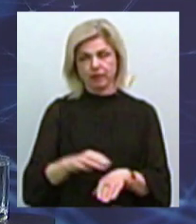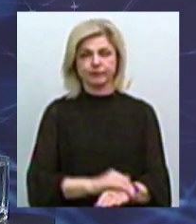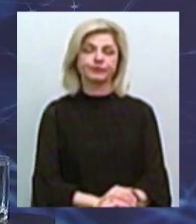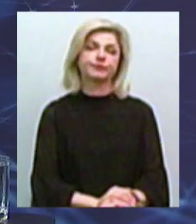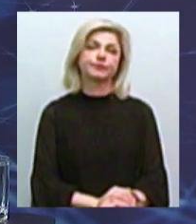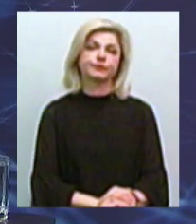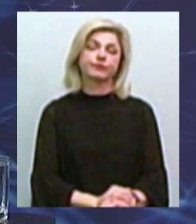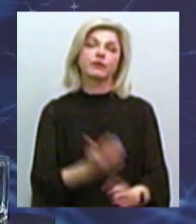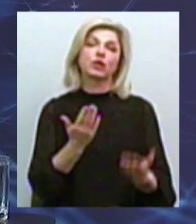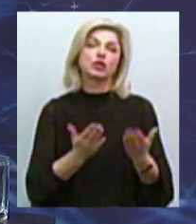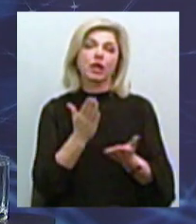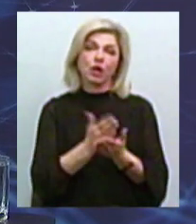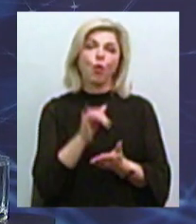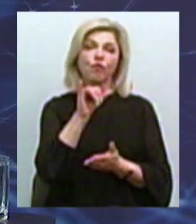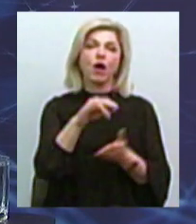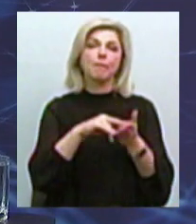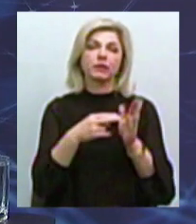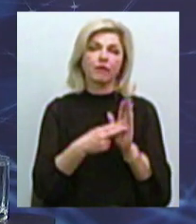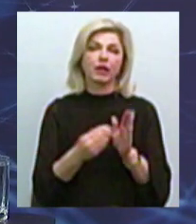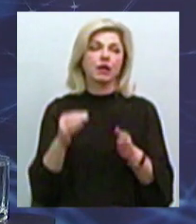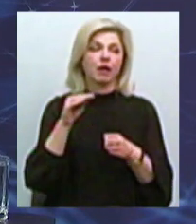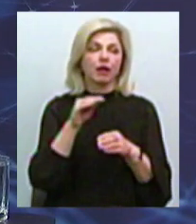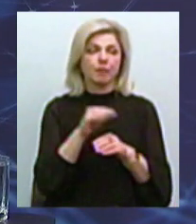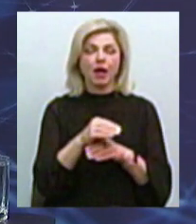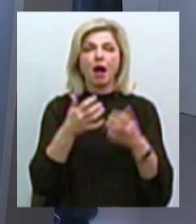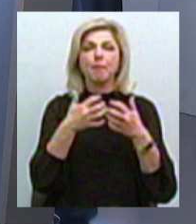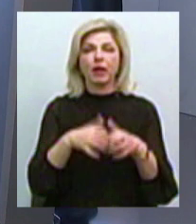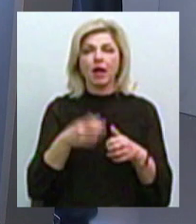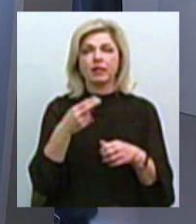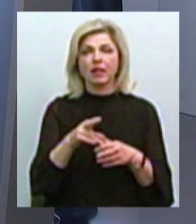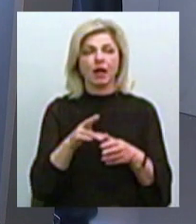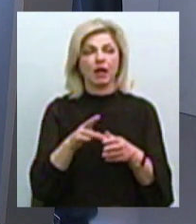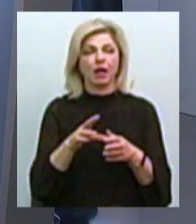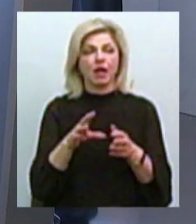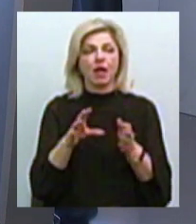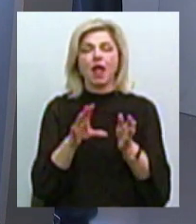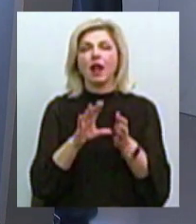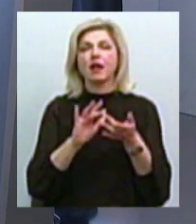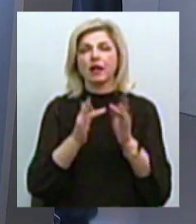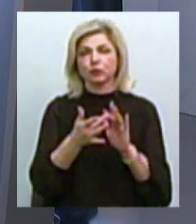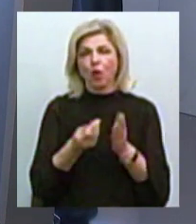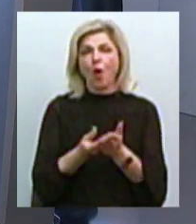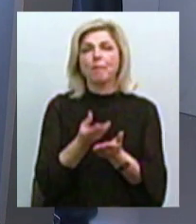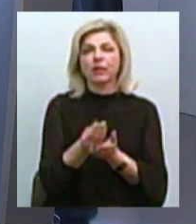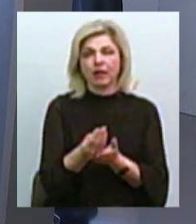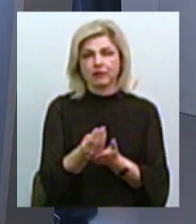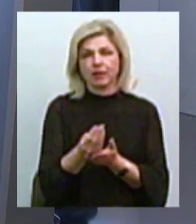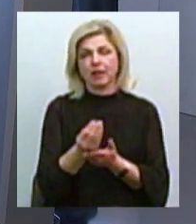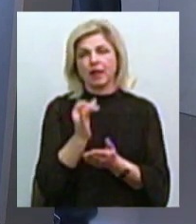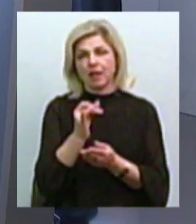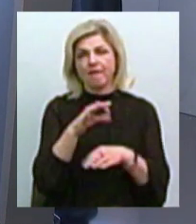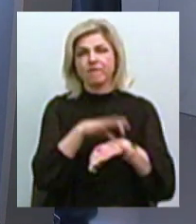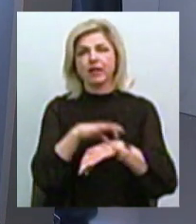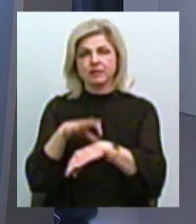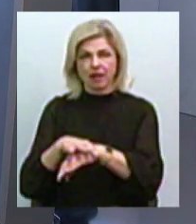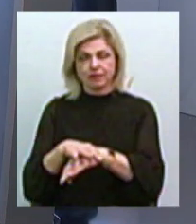Чиї у вас в планах встановлення валидаторів в приладі для електронної оплати і автоматичної фіксації кількості пассажирів? є